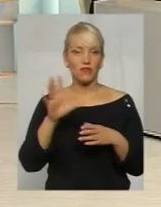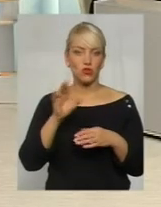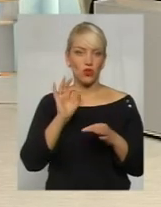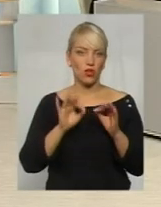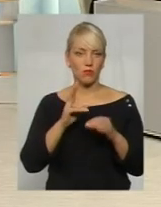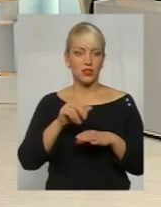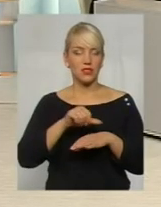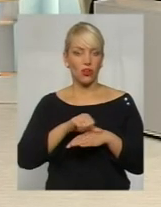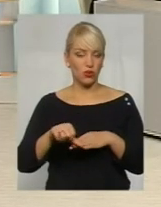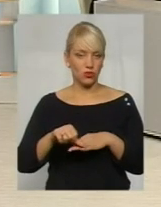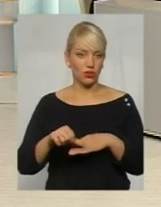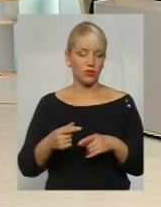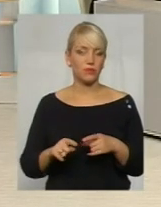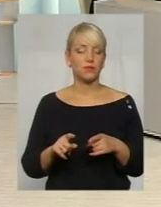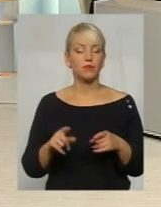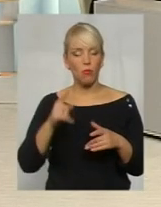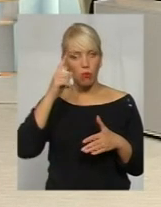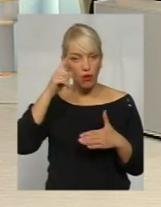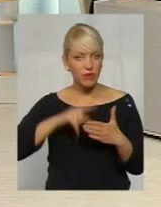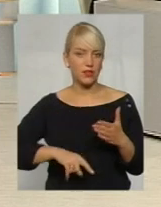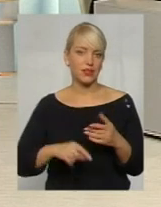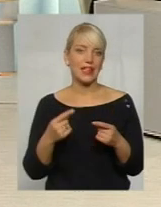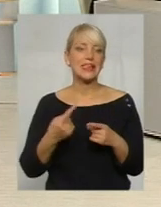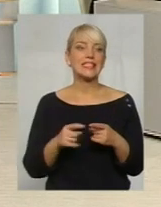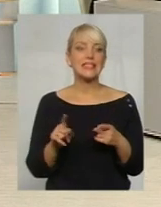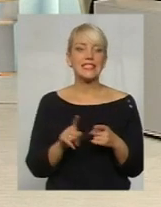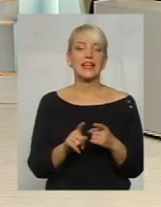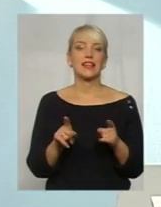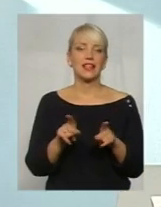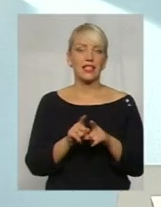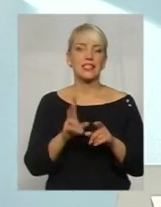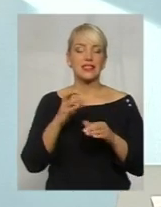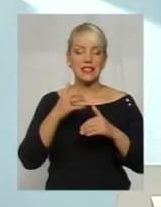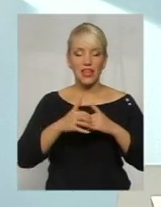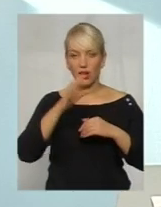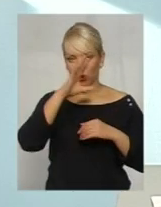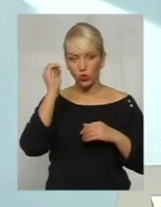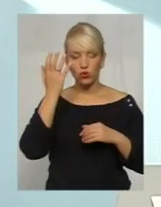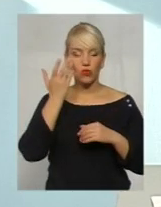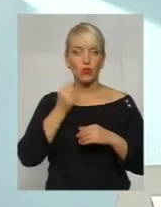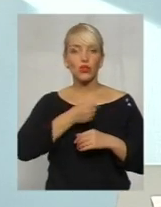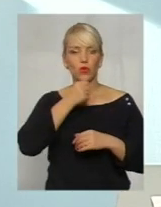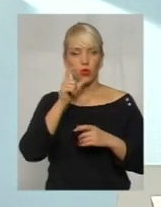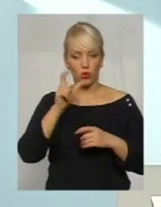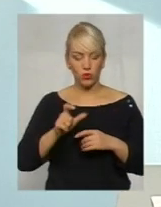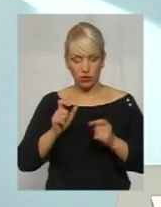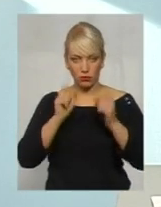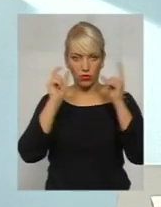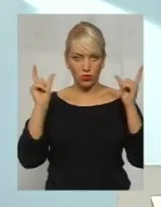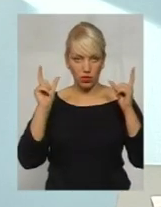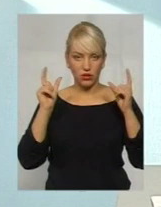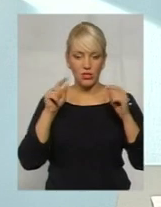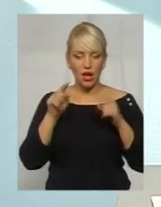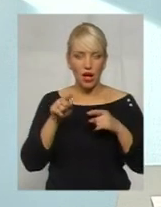кордоном. Повірте, це такий серед ночі, літня людина, коли прокинулась і її